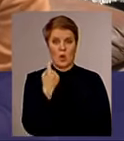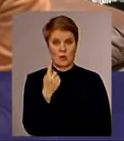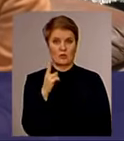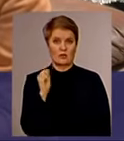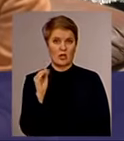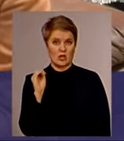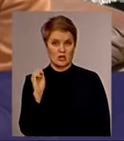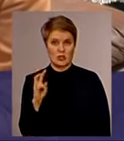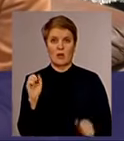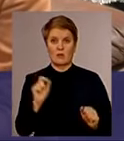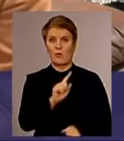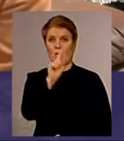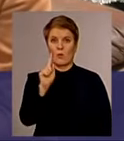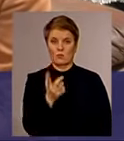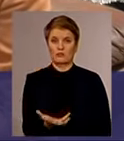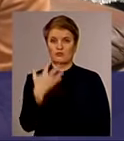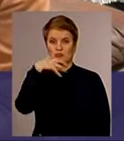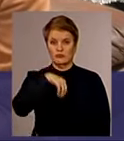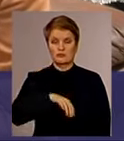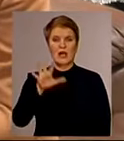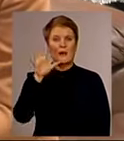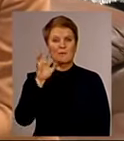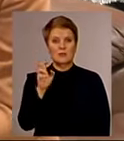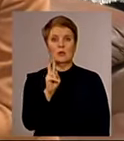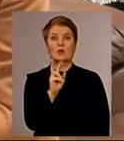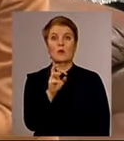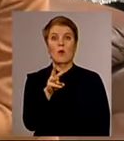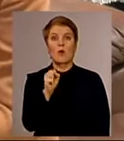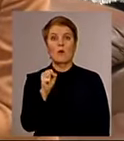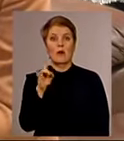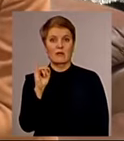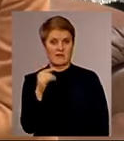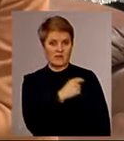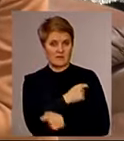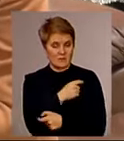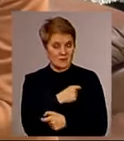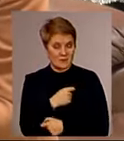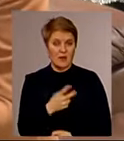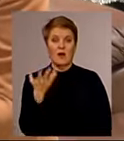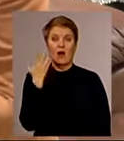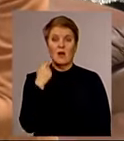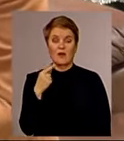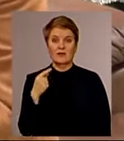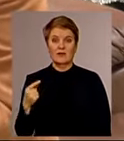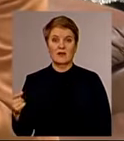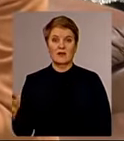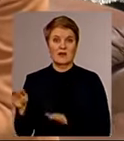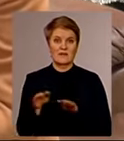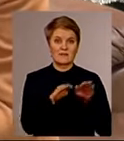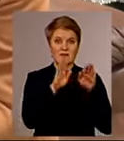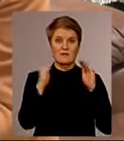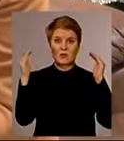з'їсти за годину полювання 500 комарів. І коли вони залітають у будинки